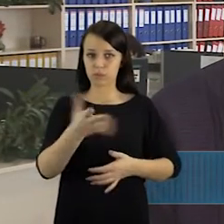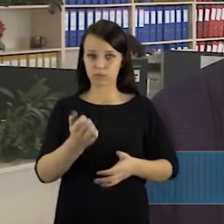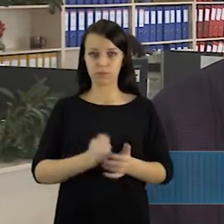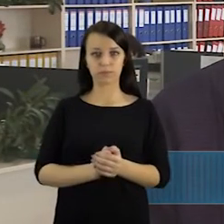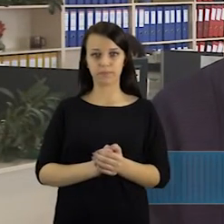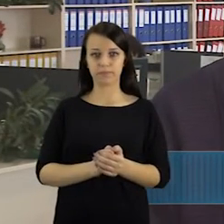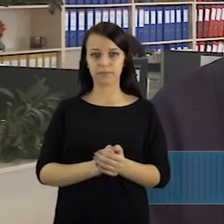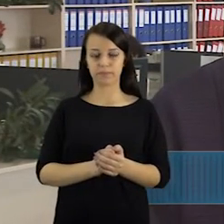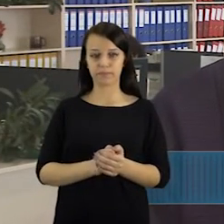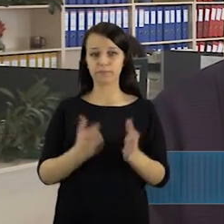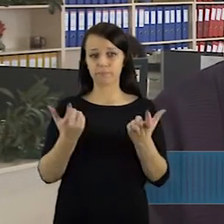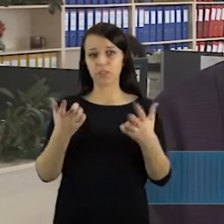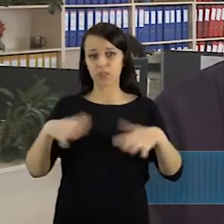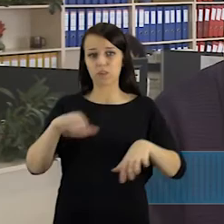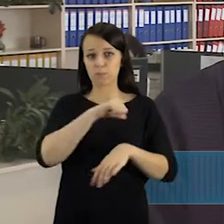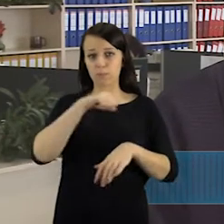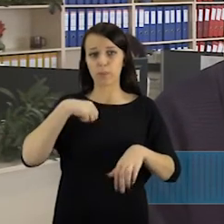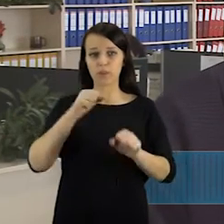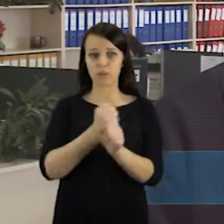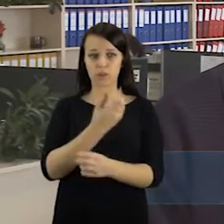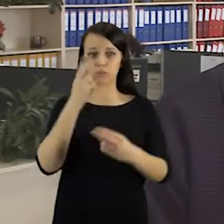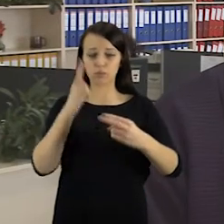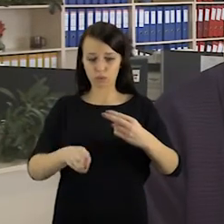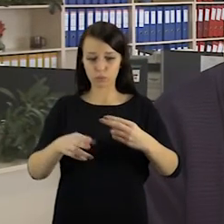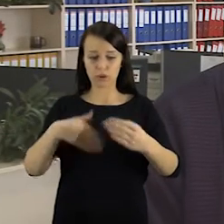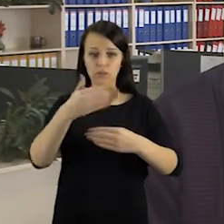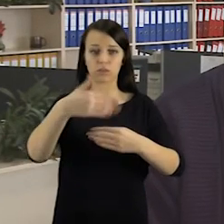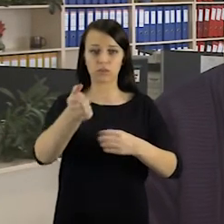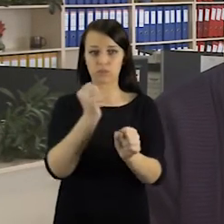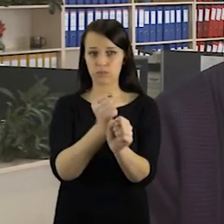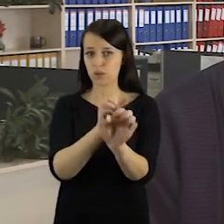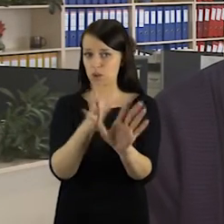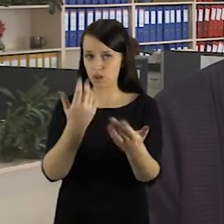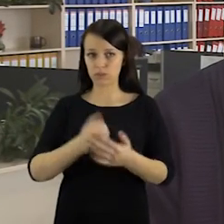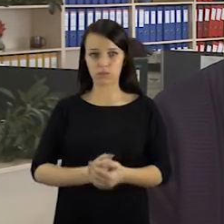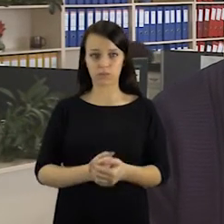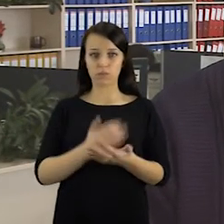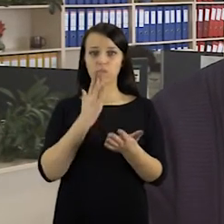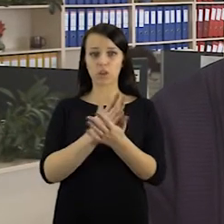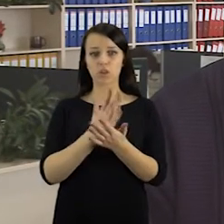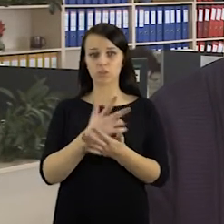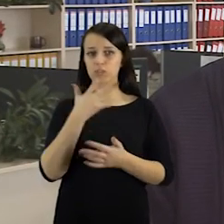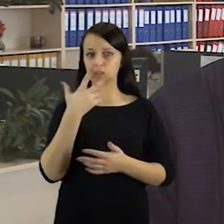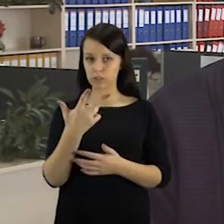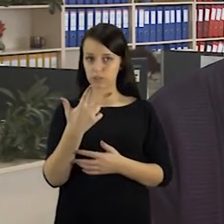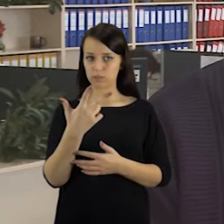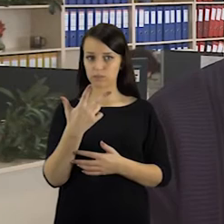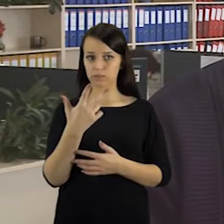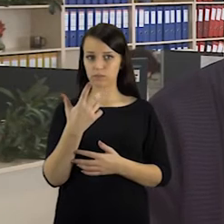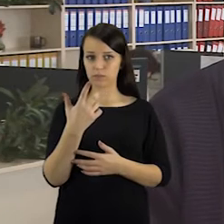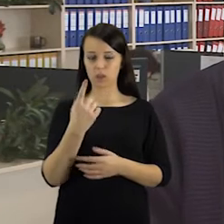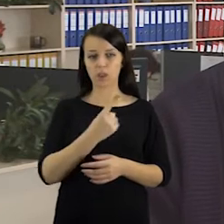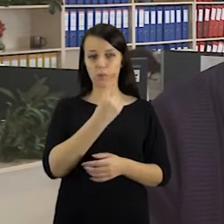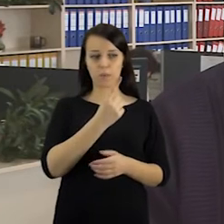laikas, kai teks kažkokius žingsnius imtis jau pačiai savo valdybei. Tai yra arba